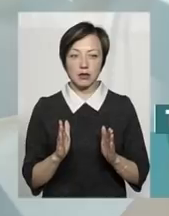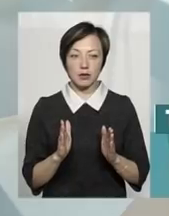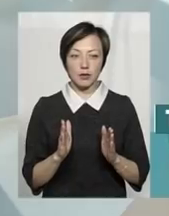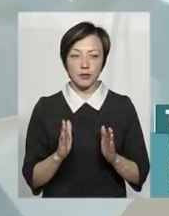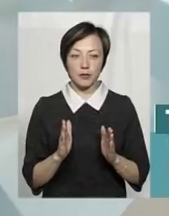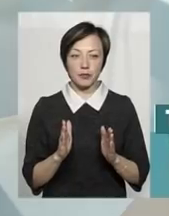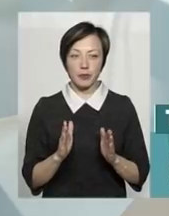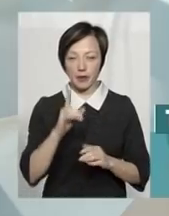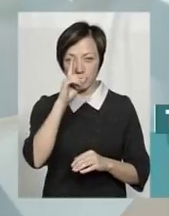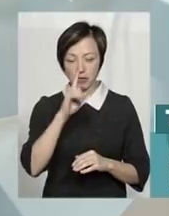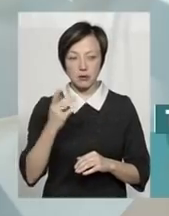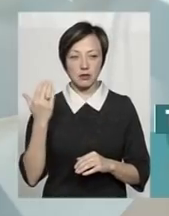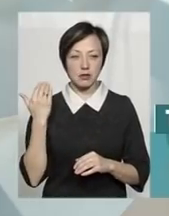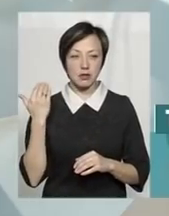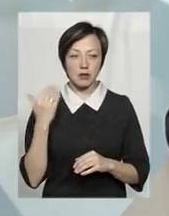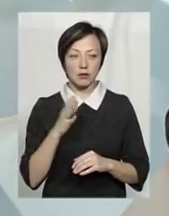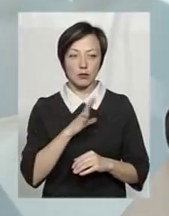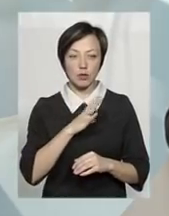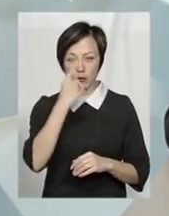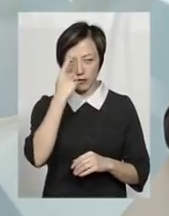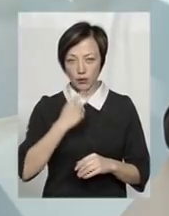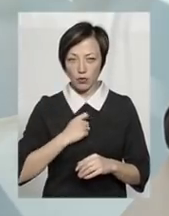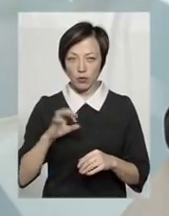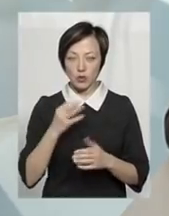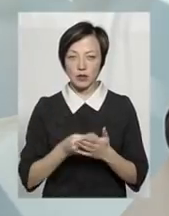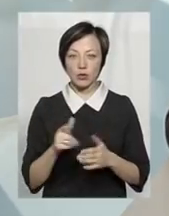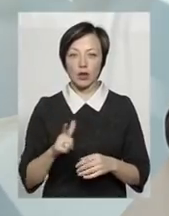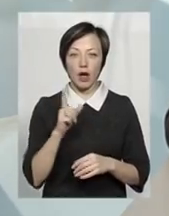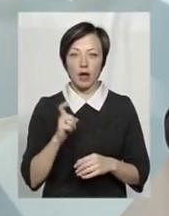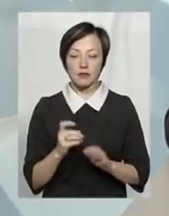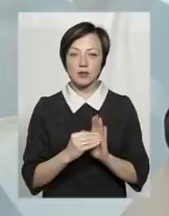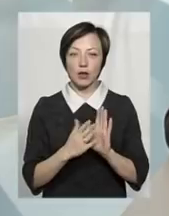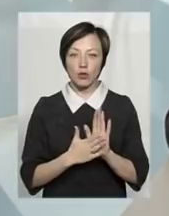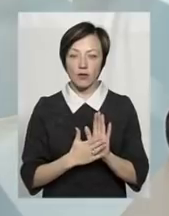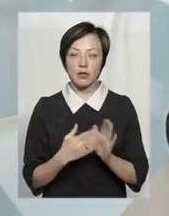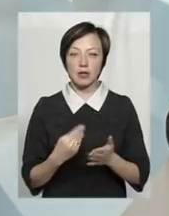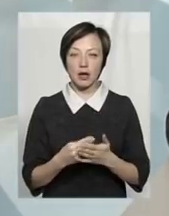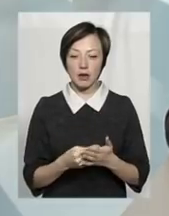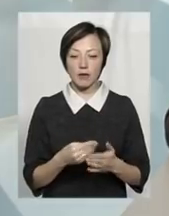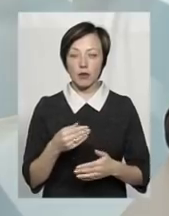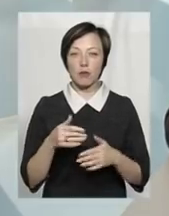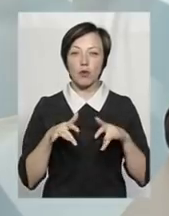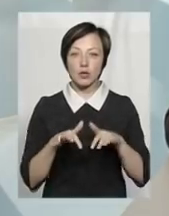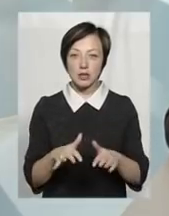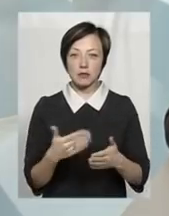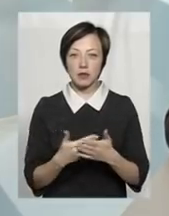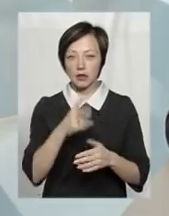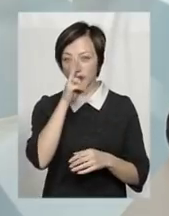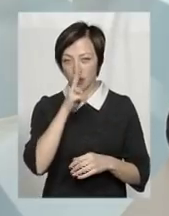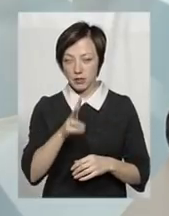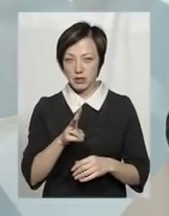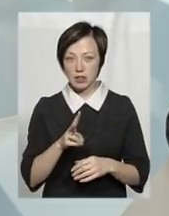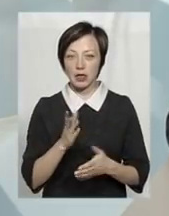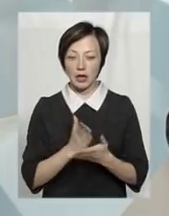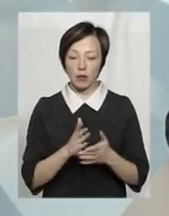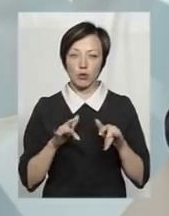місяць були повідомлені про ціну на газ. А встановлення тарифу проходить процес порядку двох місяців. Думайте,